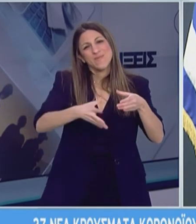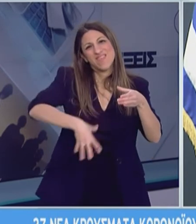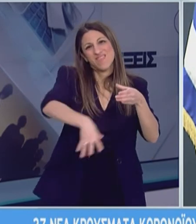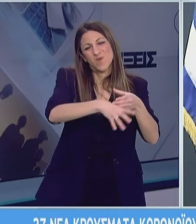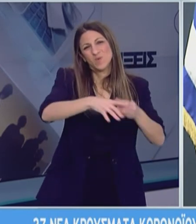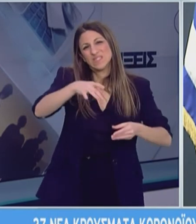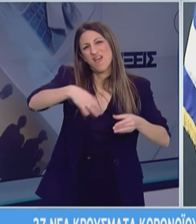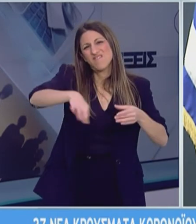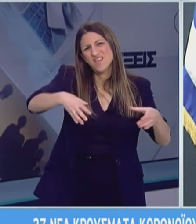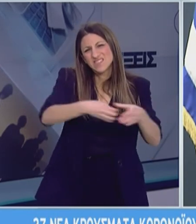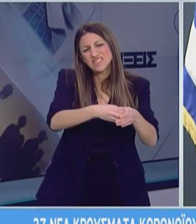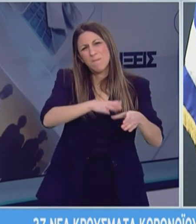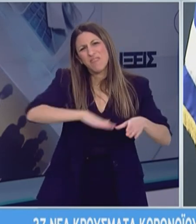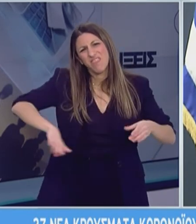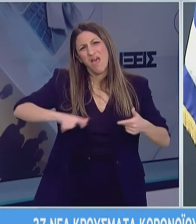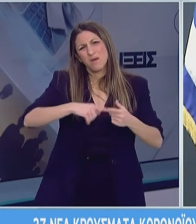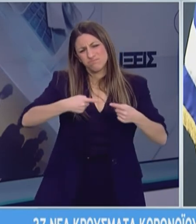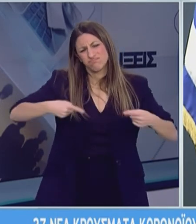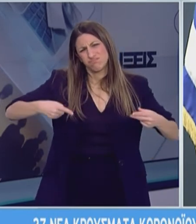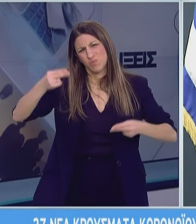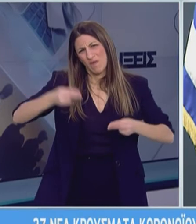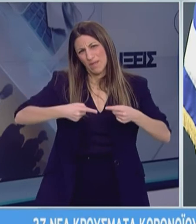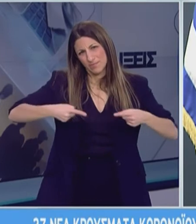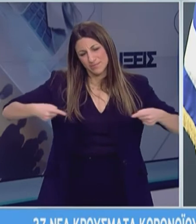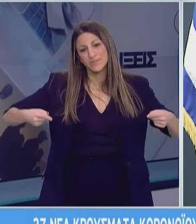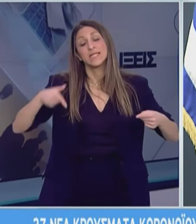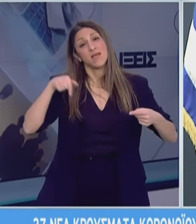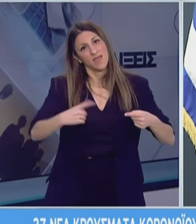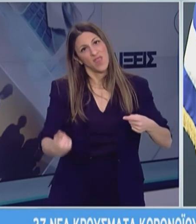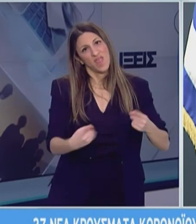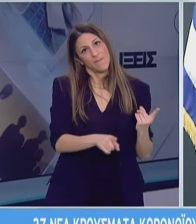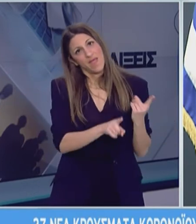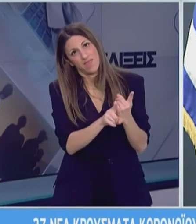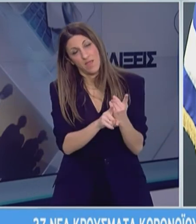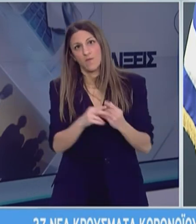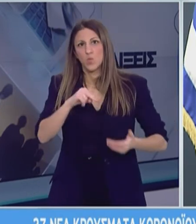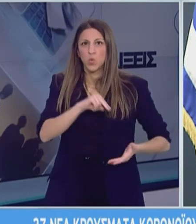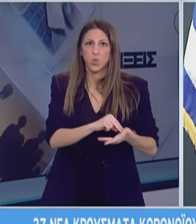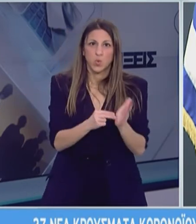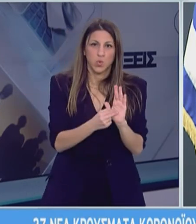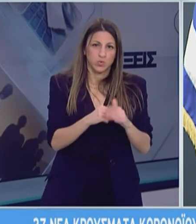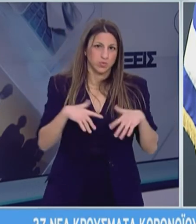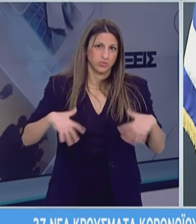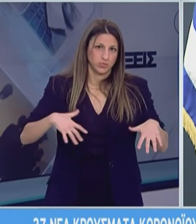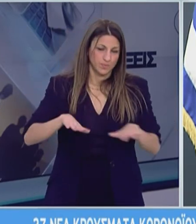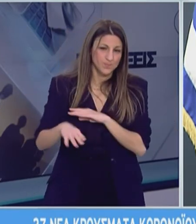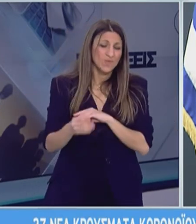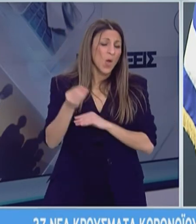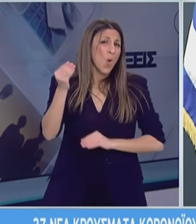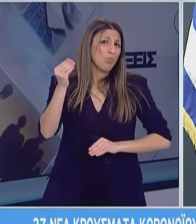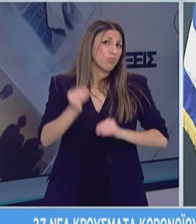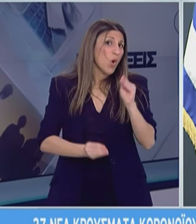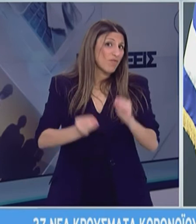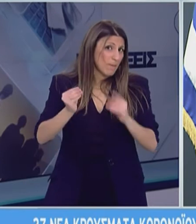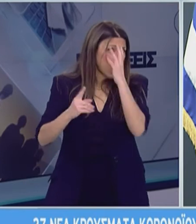κινδύνου, ευπαθής ομάδα και εκεί μόνο θα χορηγείται η θεραπεία με την κατάλληλη προσοχή. Η κύρια παρενέργεια την οποία